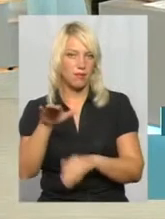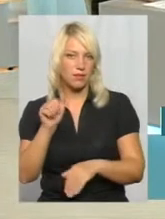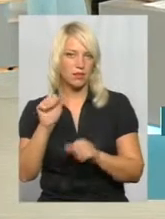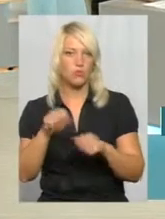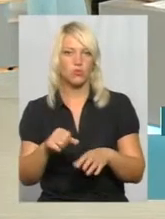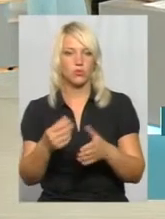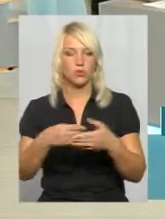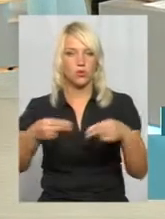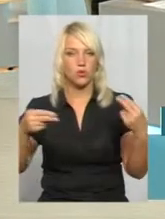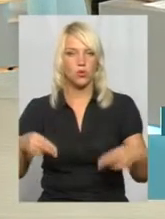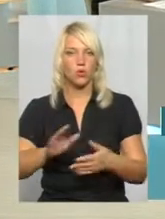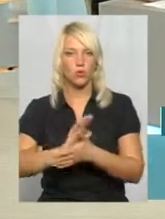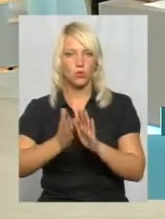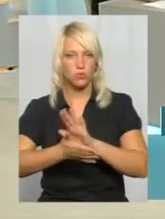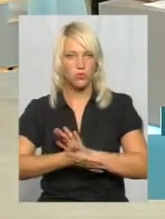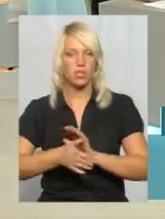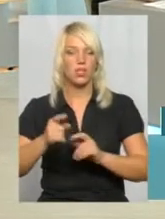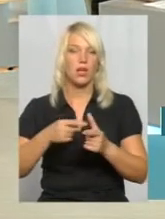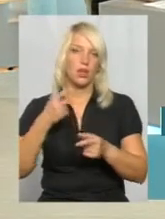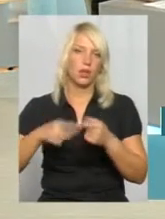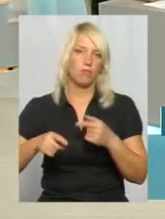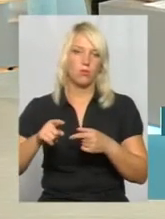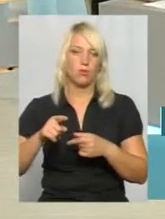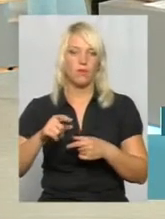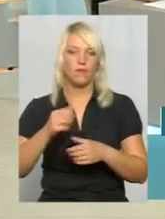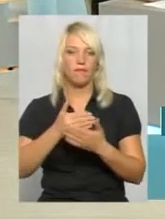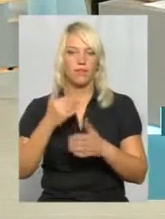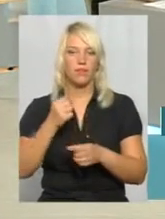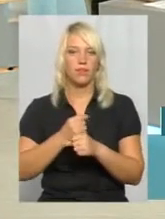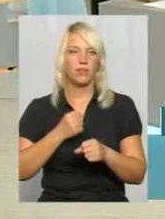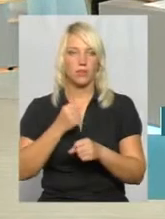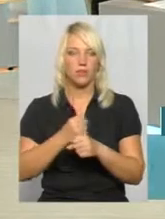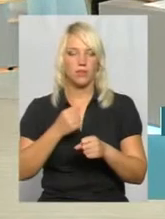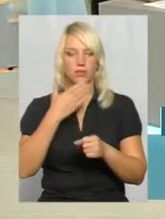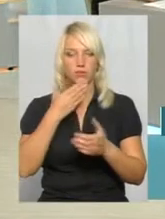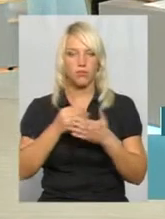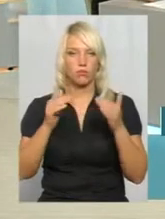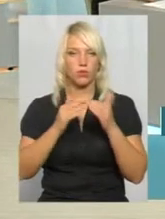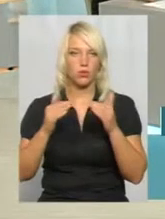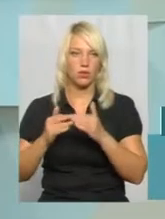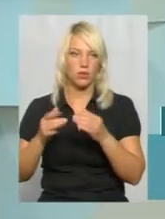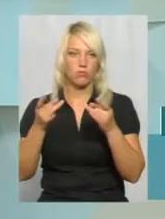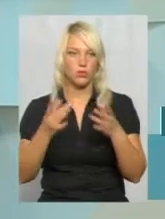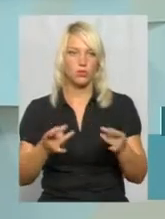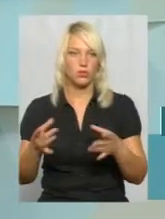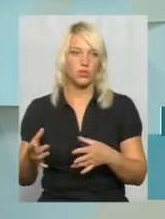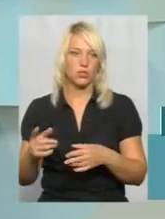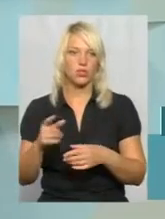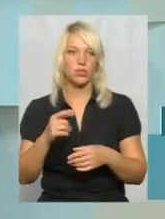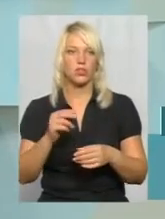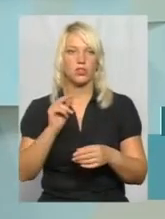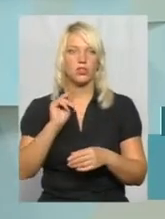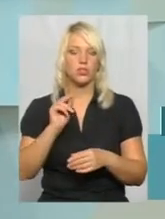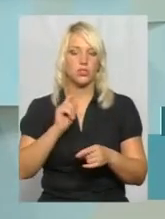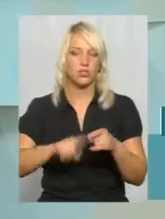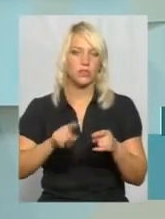заключати договори, можуть проводити роботи в своїх будинках набагато простіше, набагато швидше, ніж